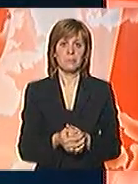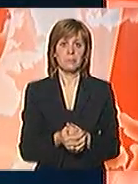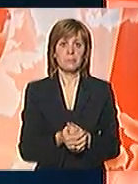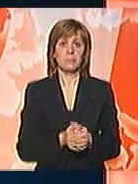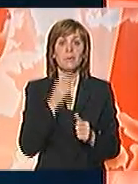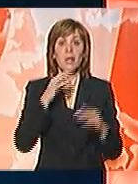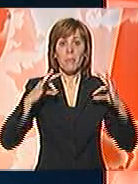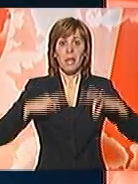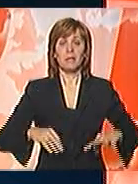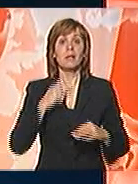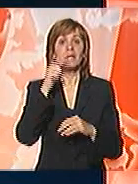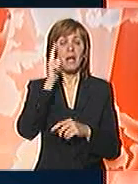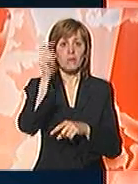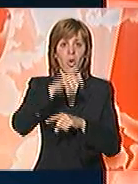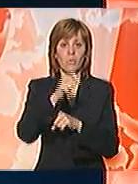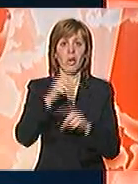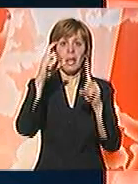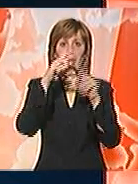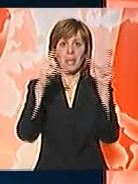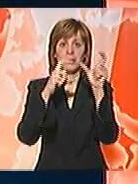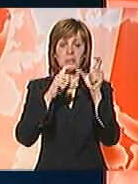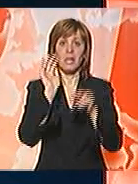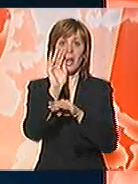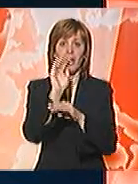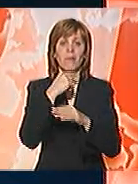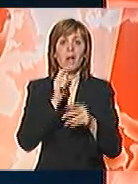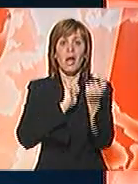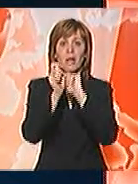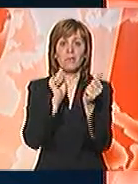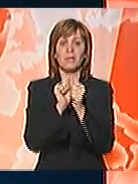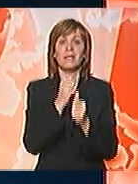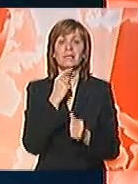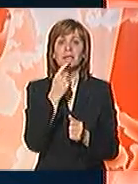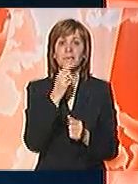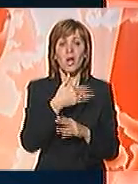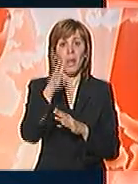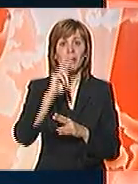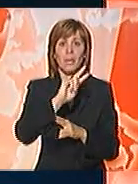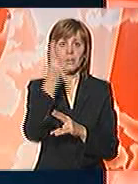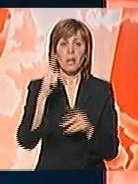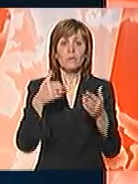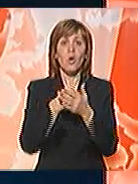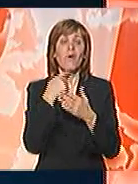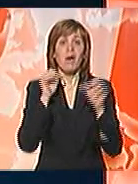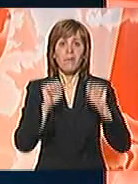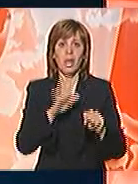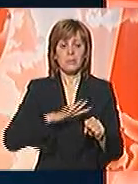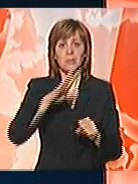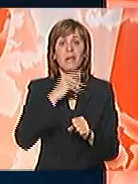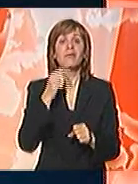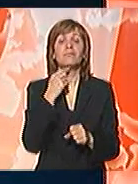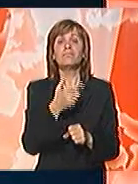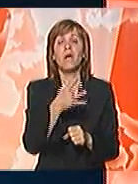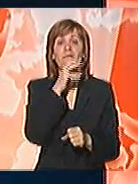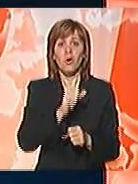Predsjednik Gradskog odbora DSS Andrija Mladenović najavio je da će razgovori sa Srpskom naprednom strankom o formiranju vlasti u Beogradskoj opštini